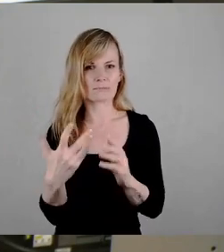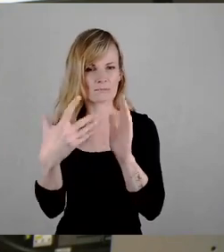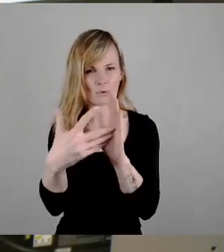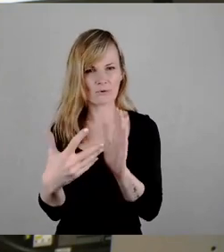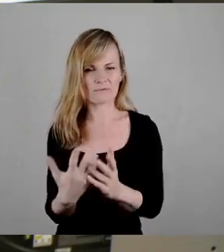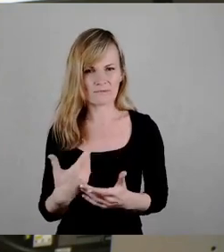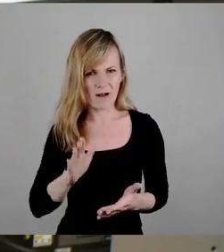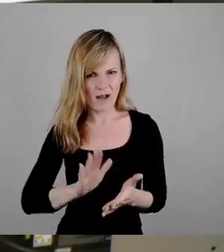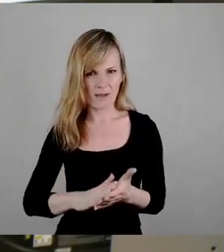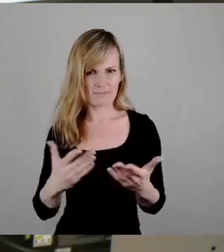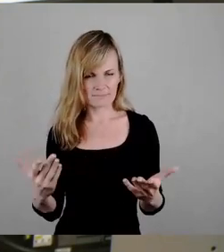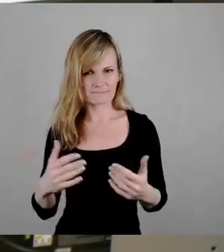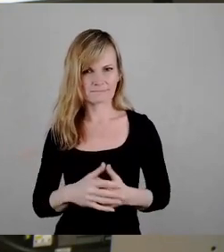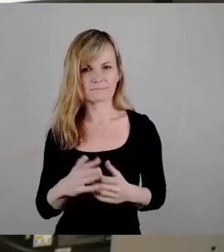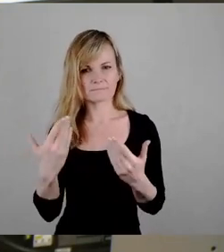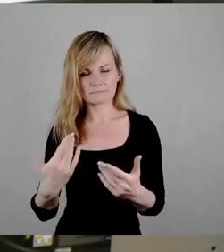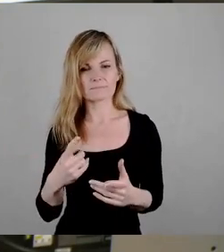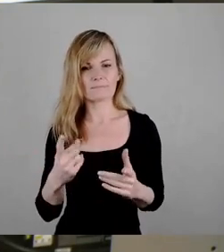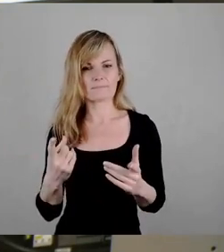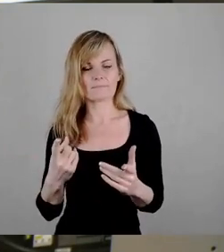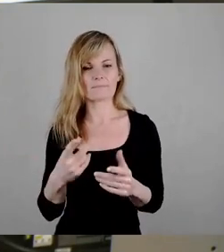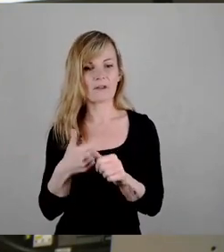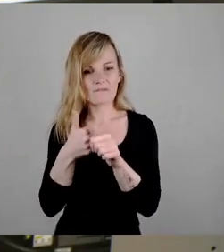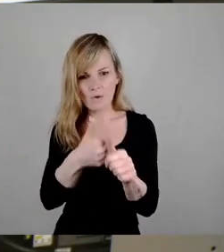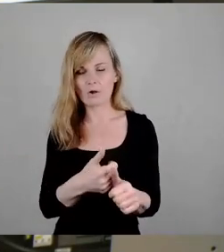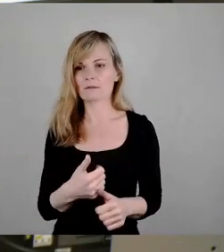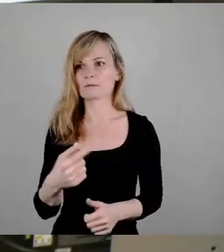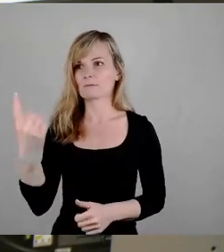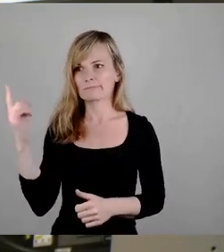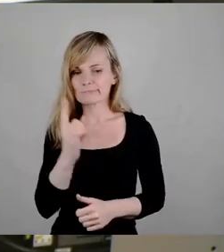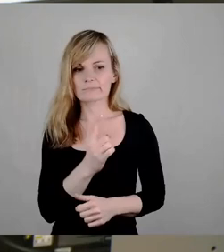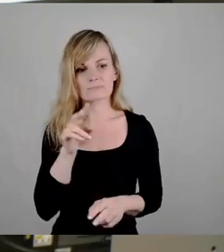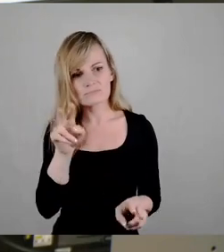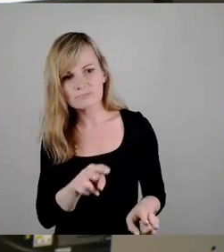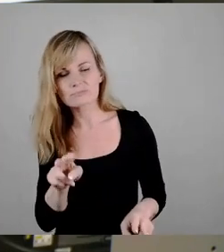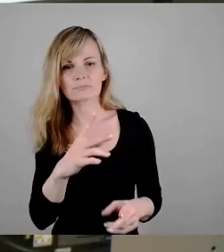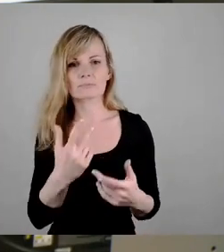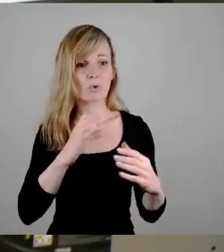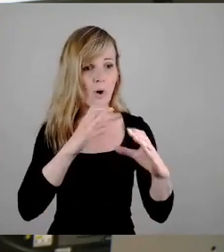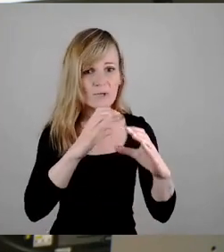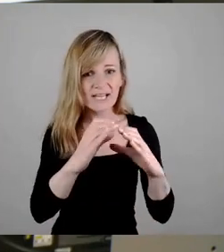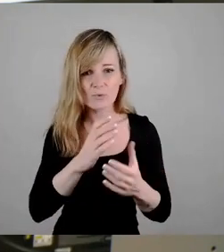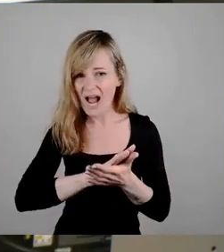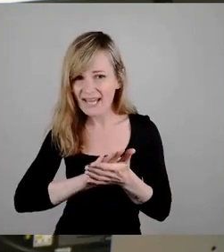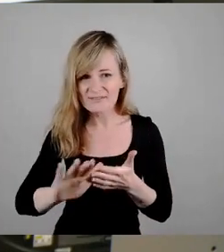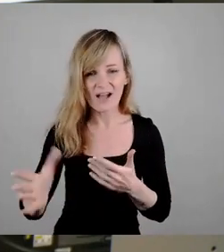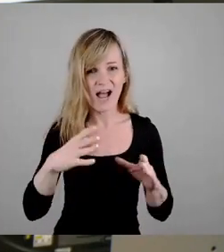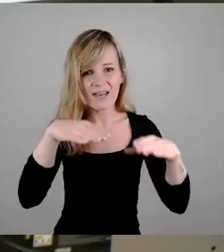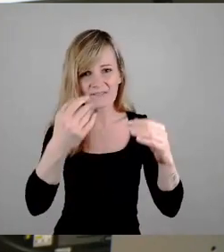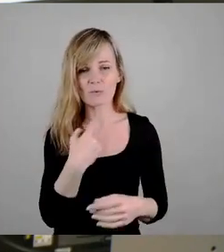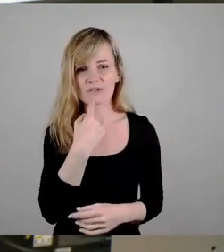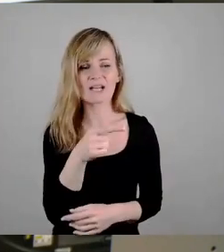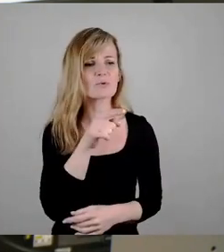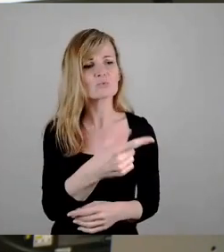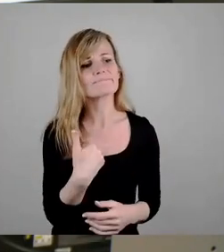funktioniert, ob das eingehalten wird und auch mal mit Leuten einfach die Kommunikation anfangen und sagen, du, hier gab es